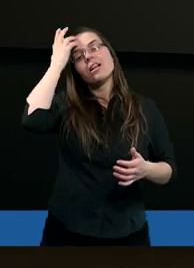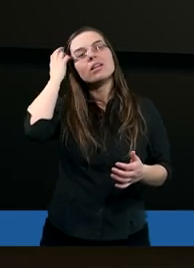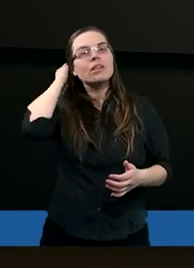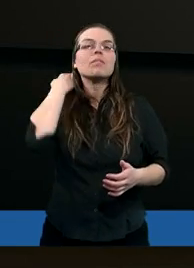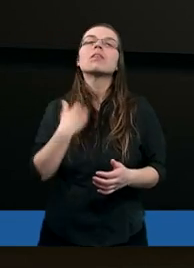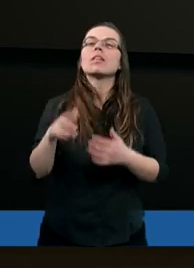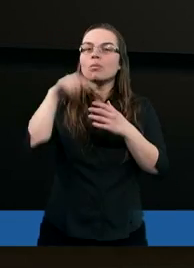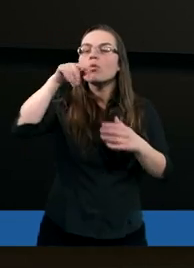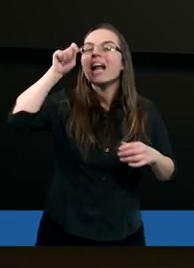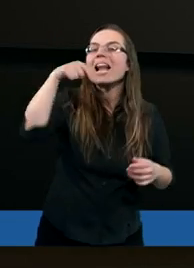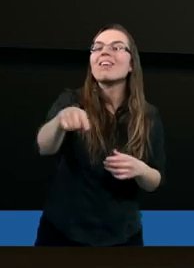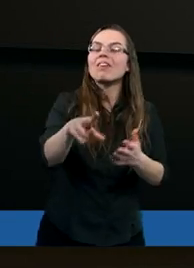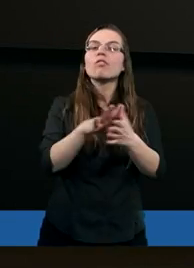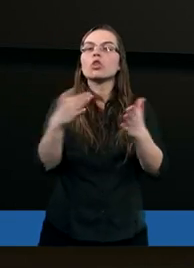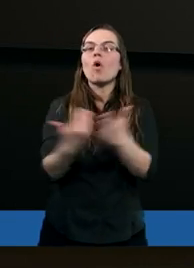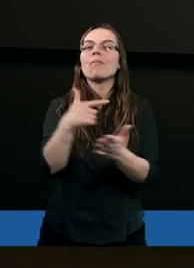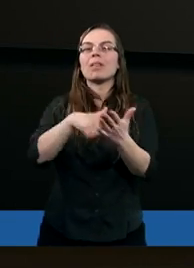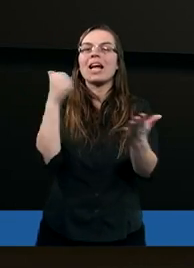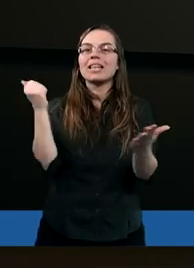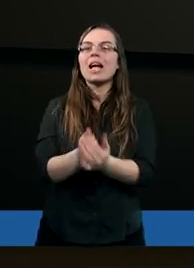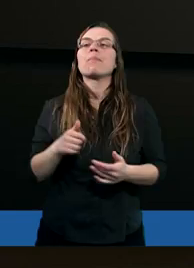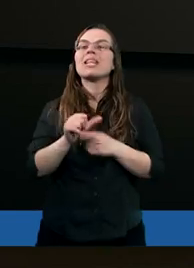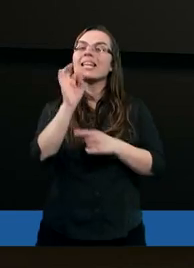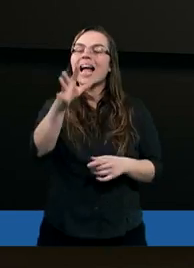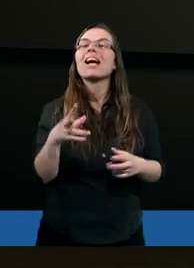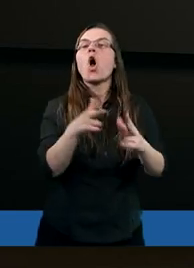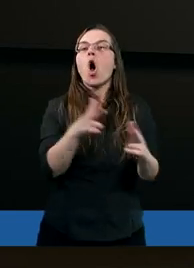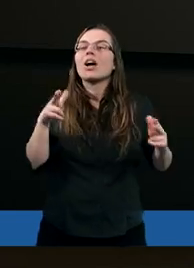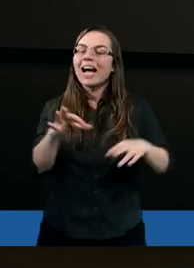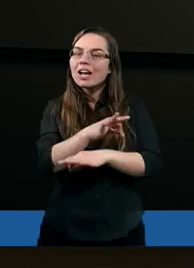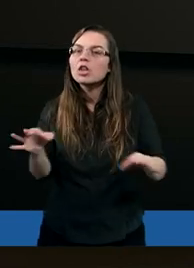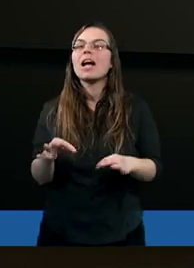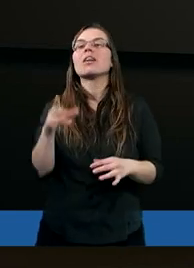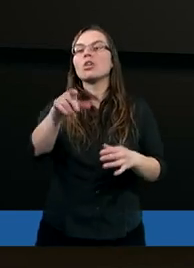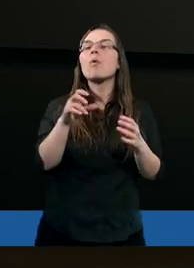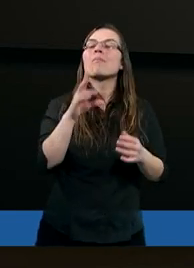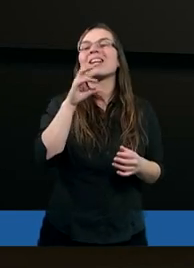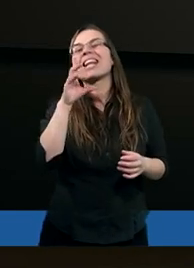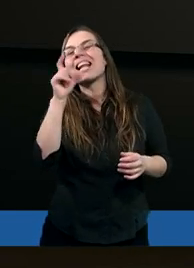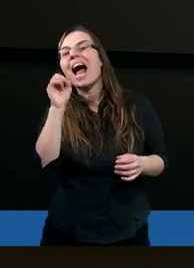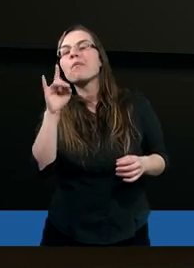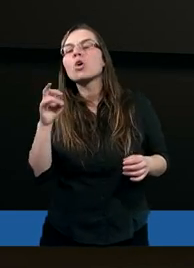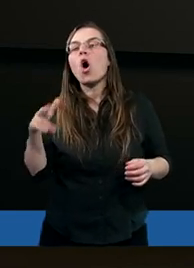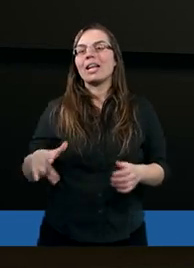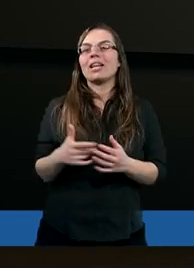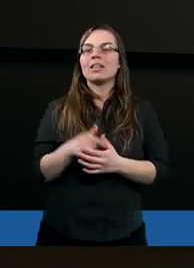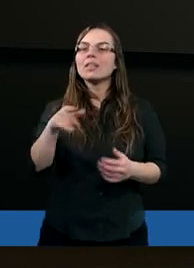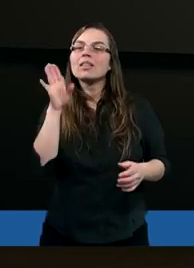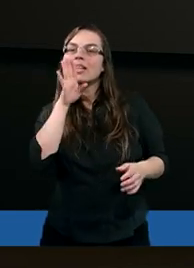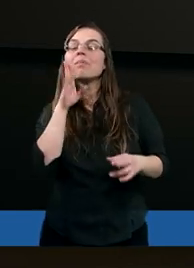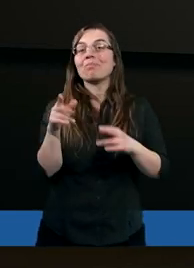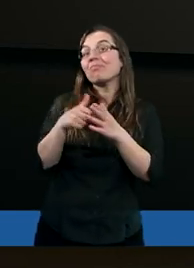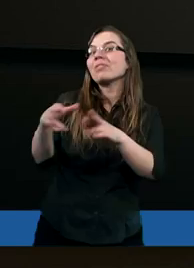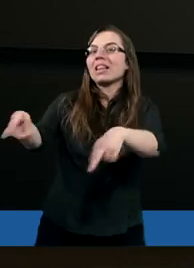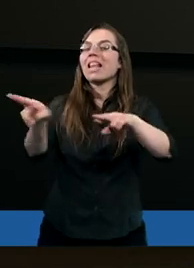w Nowym Testamencie. Jest takie określenie tego procesu. Nawrócenie?